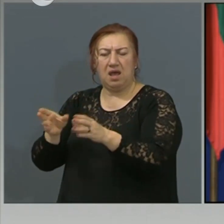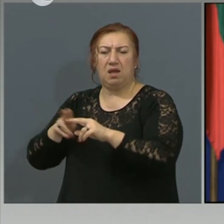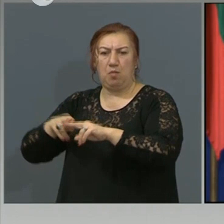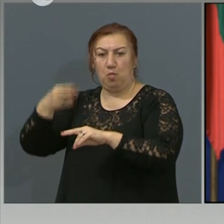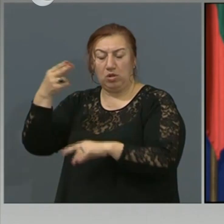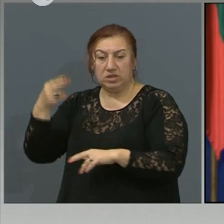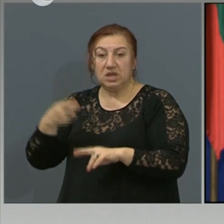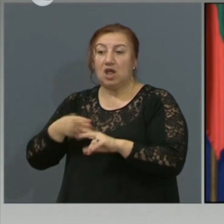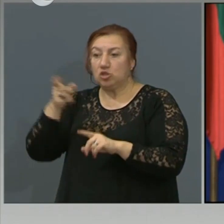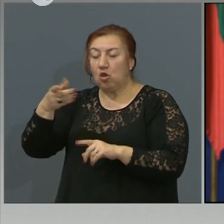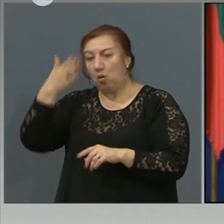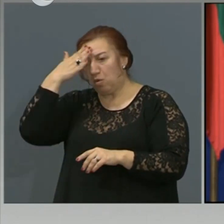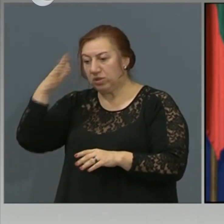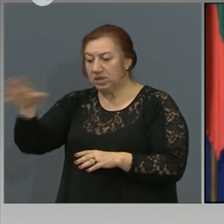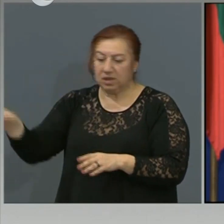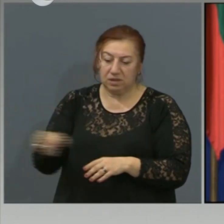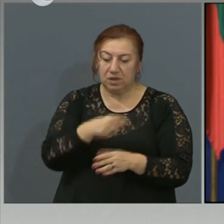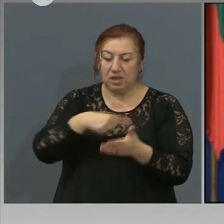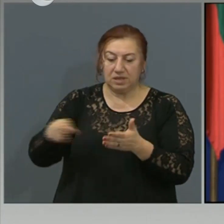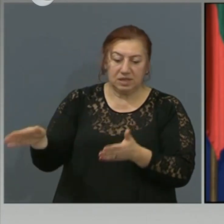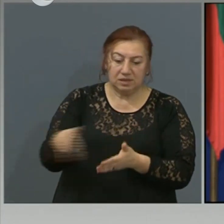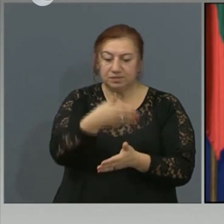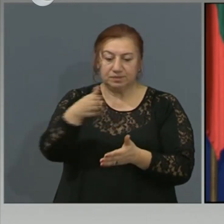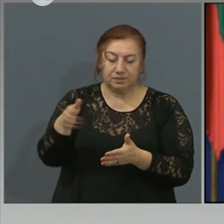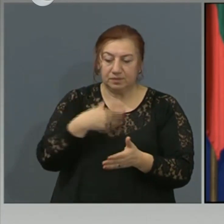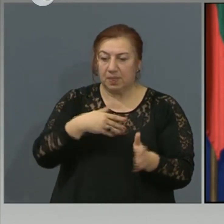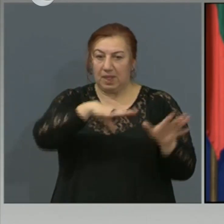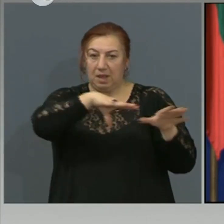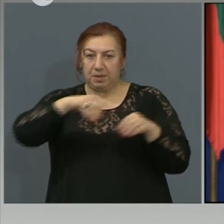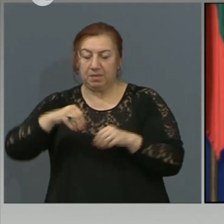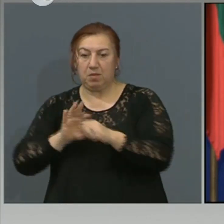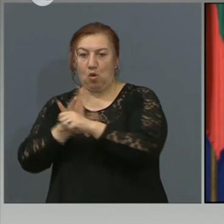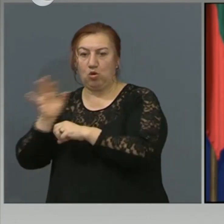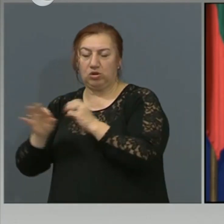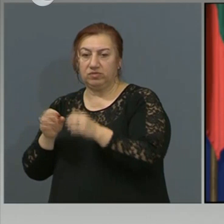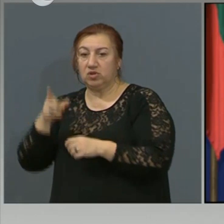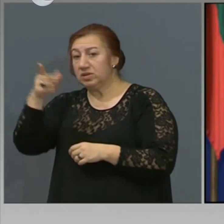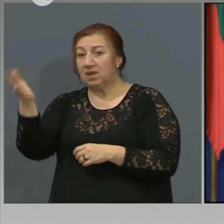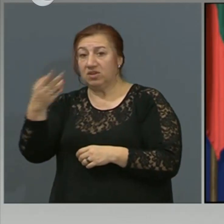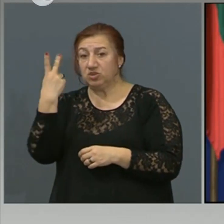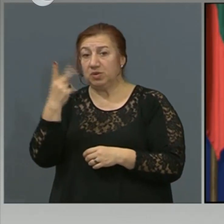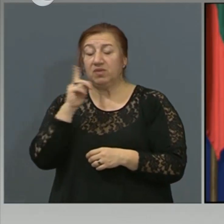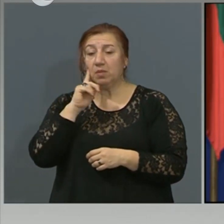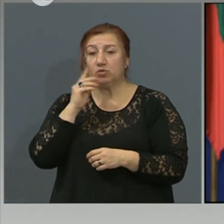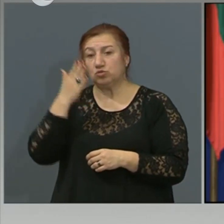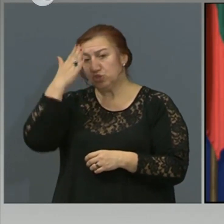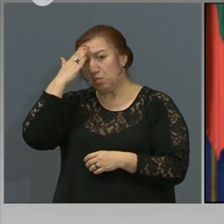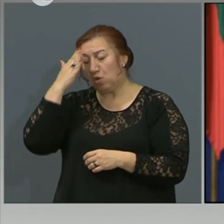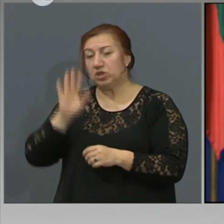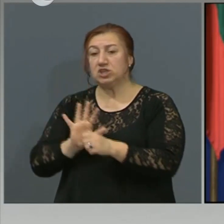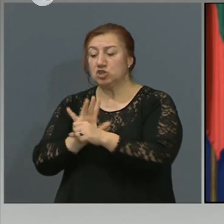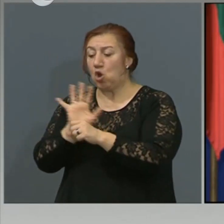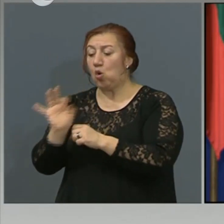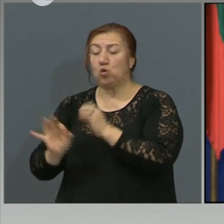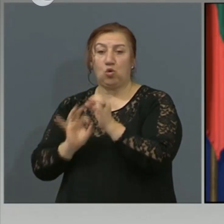се изсвеждат болните, които са там. Но тази тенденция продължава, вече има двама болни там с коронавирус